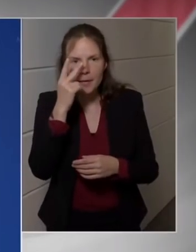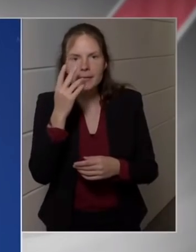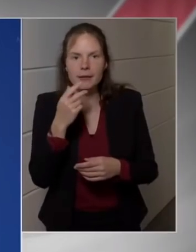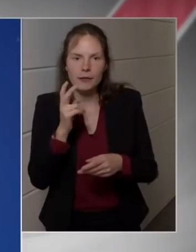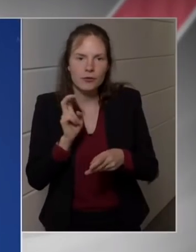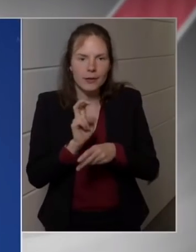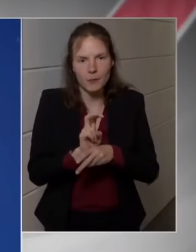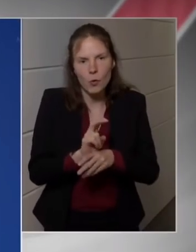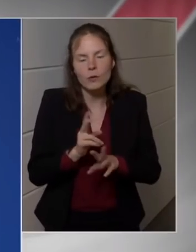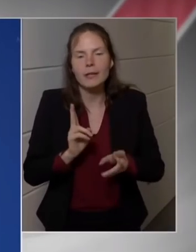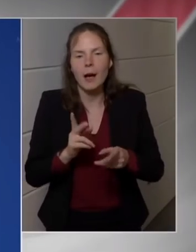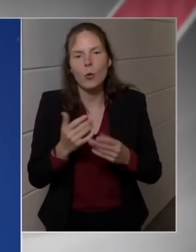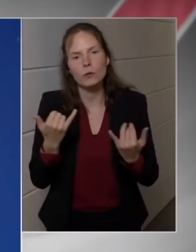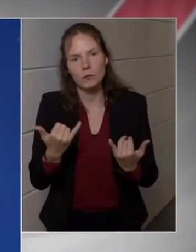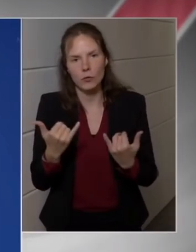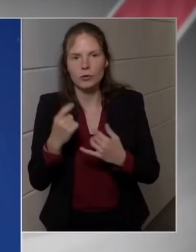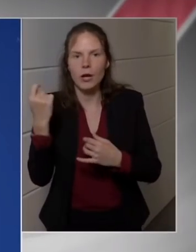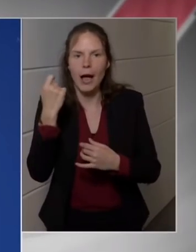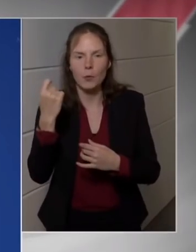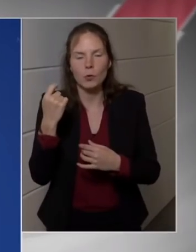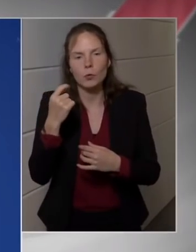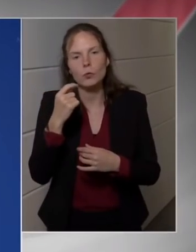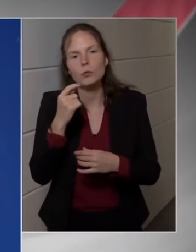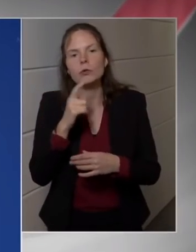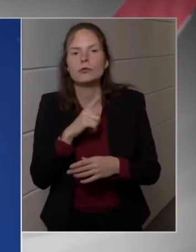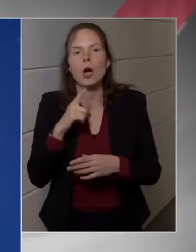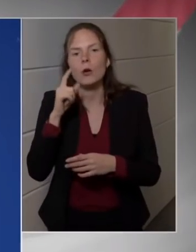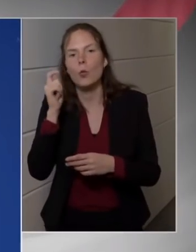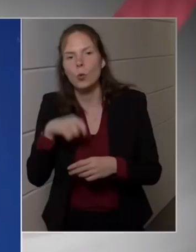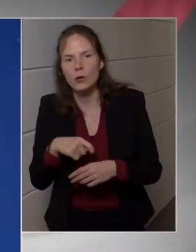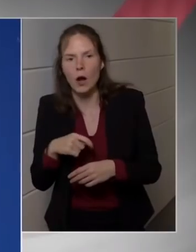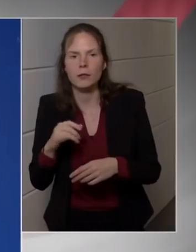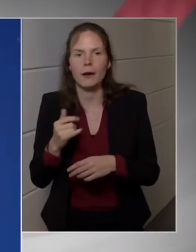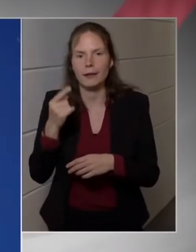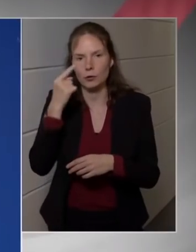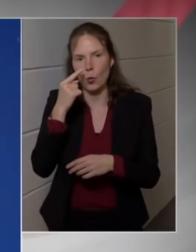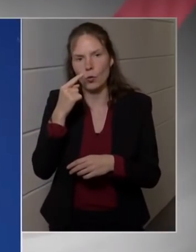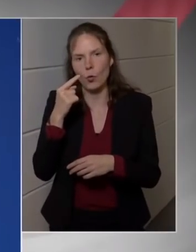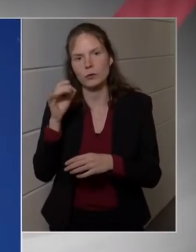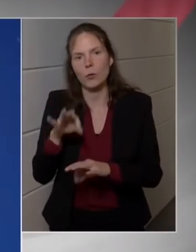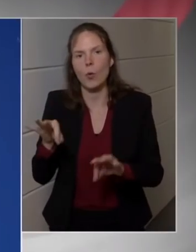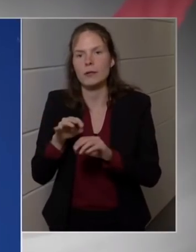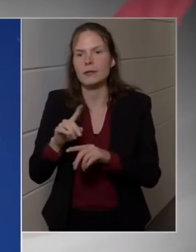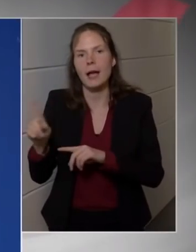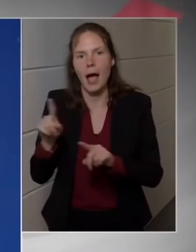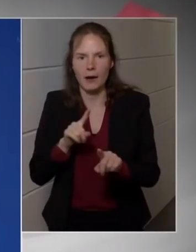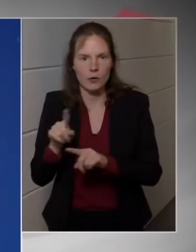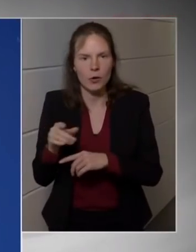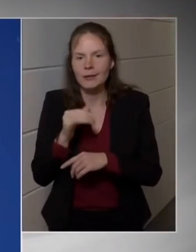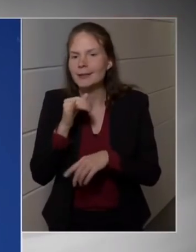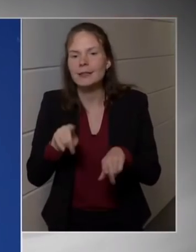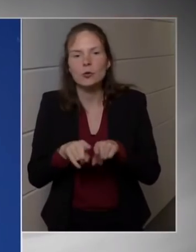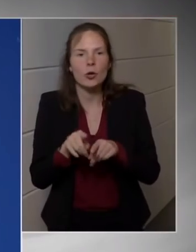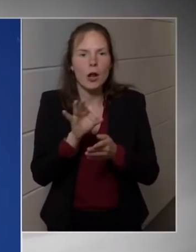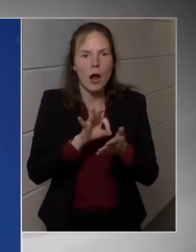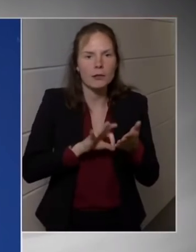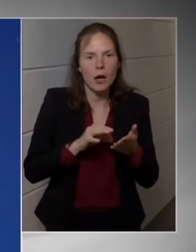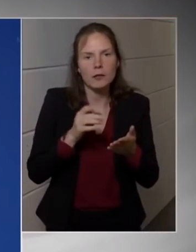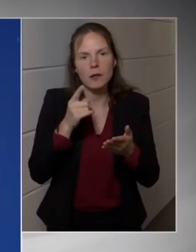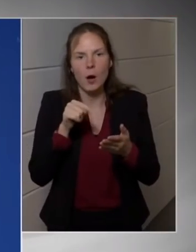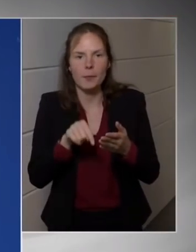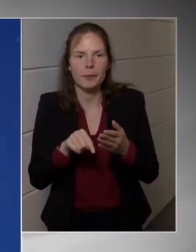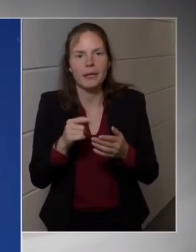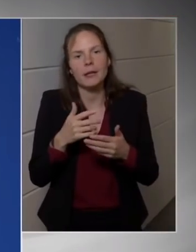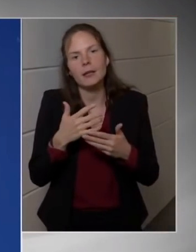Nem csupán egy közvetlen veszélyhelyzetnek vagyunk mindannyian kitéve, hozzátéve, hogy természetesen